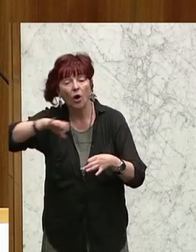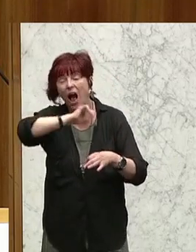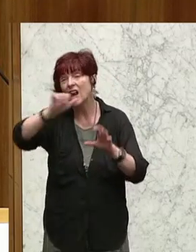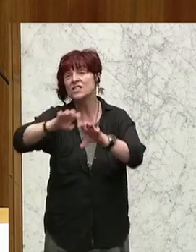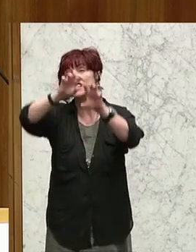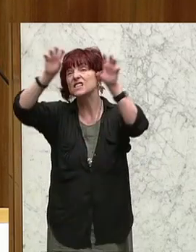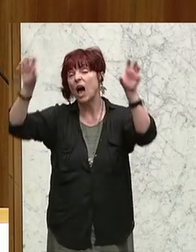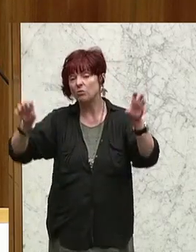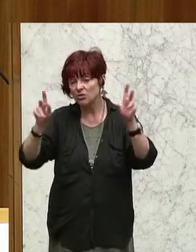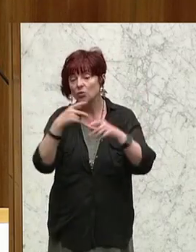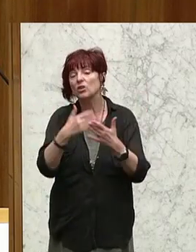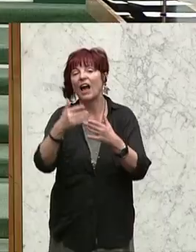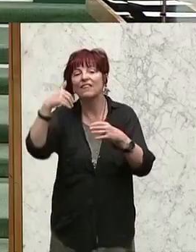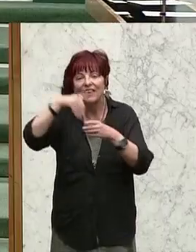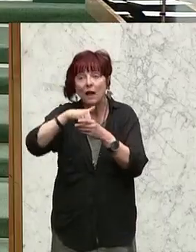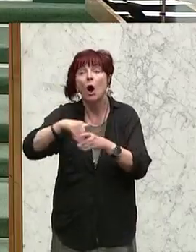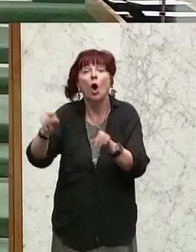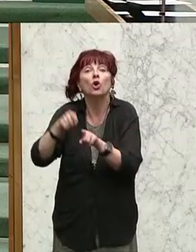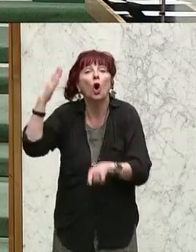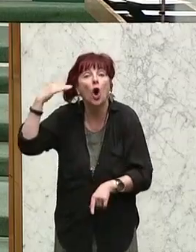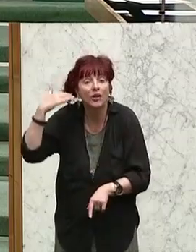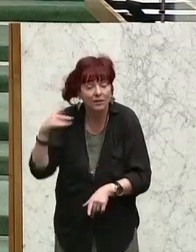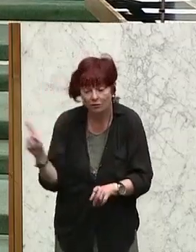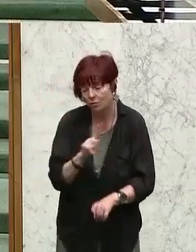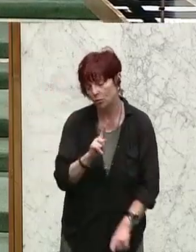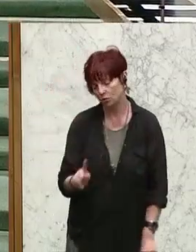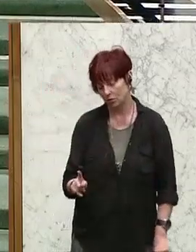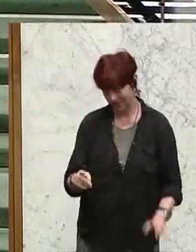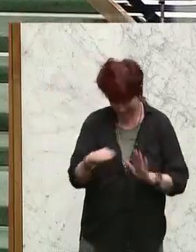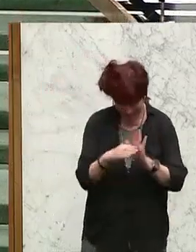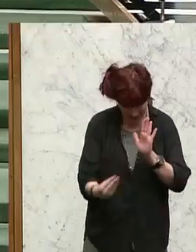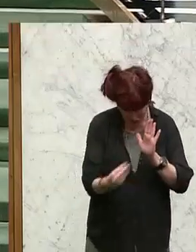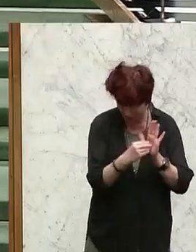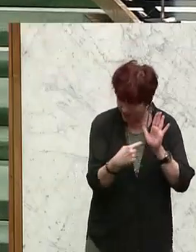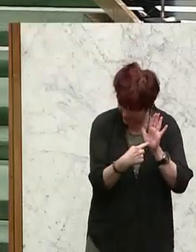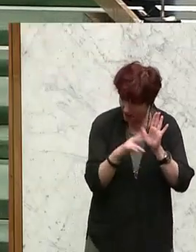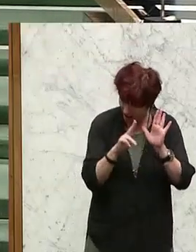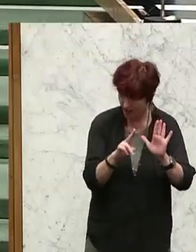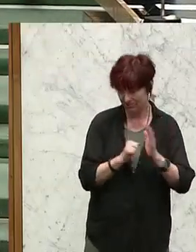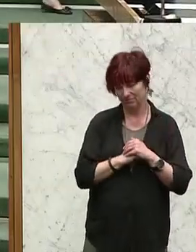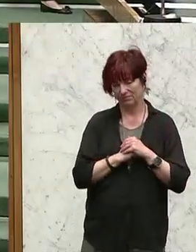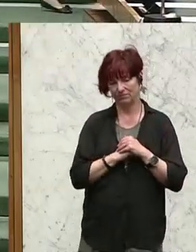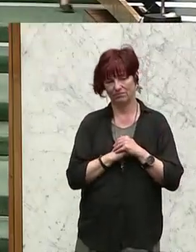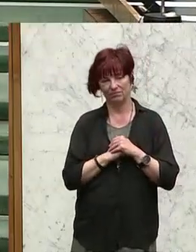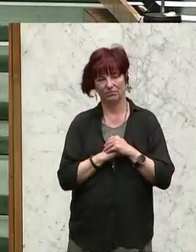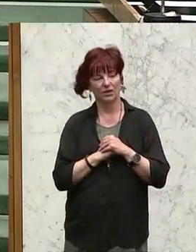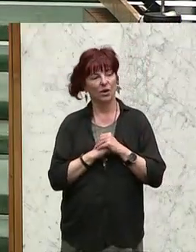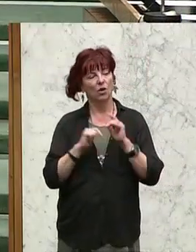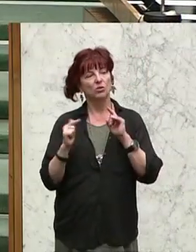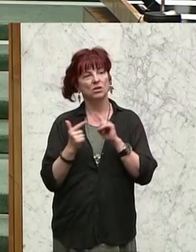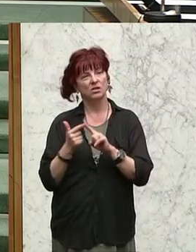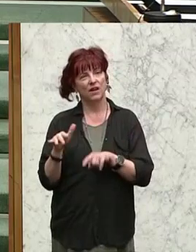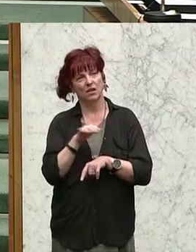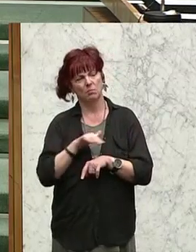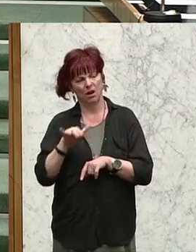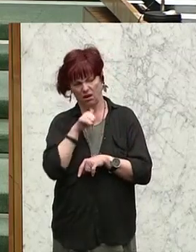es bitte wirklich im Gesetz drinnen. Wenn man es liest, das kann man sich ja anschauen, steht es auch so drinnen. Der zweite Bereich, der für mich also auch